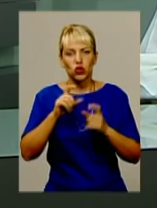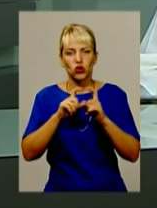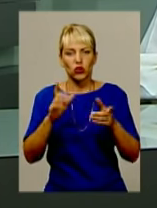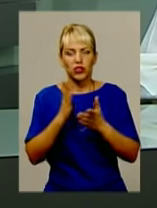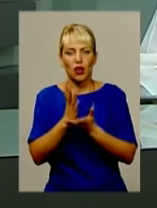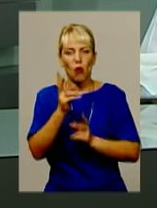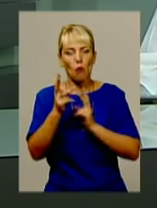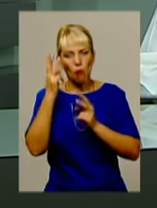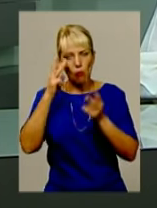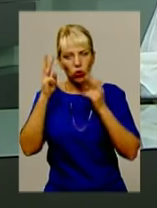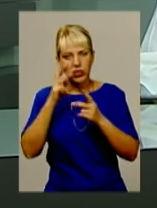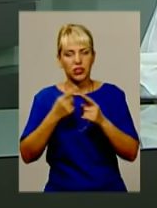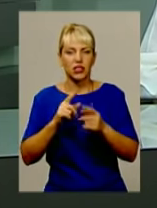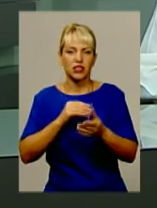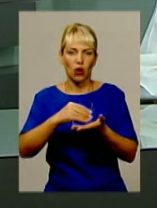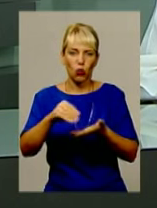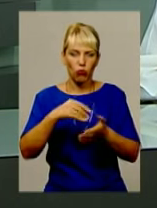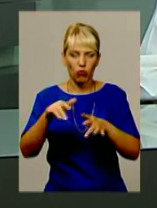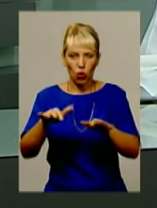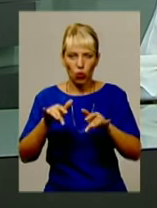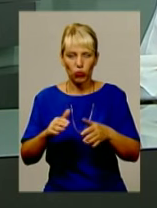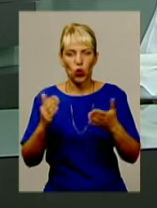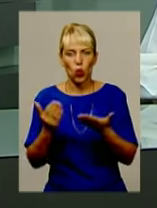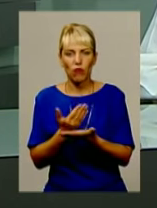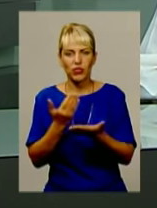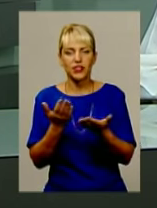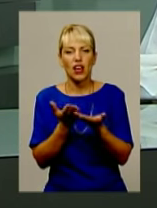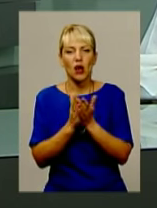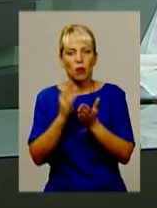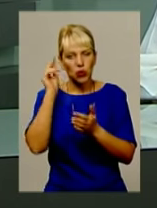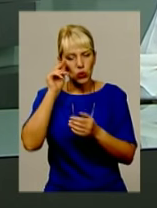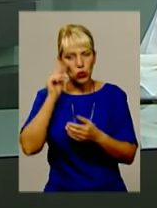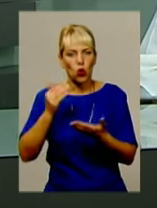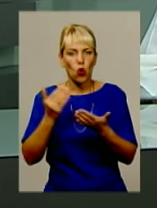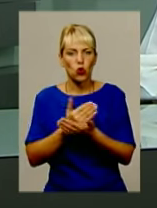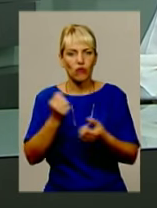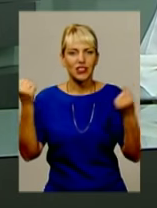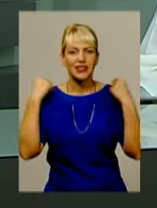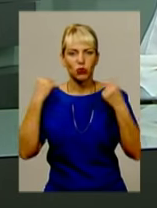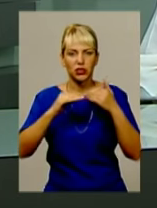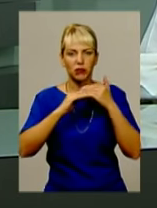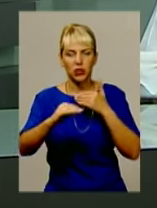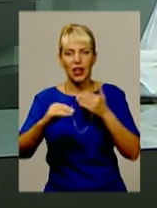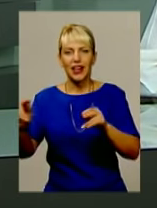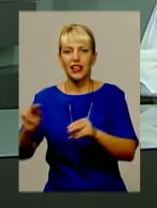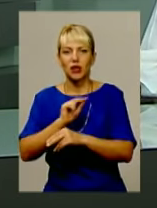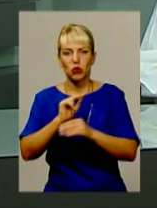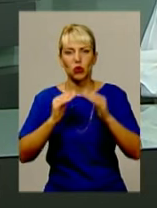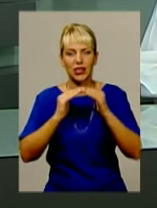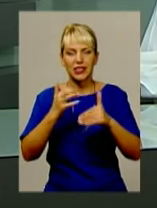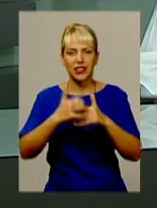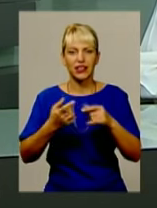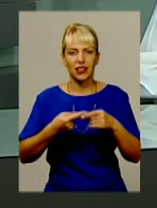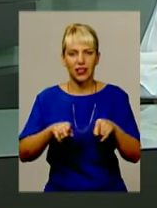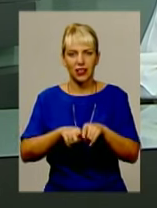модернізація. Закуковуються комп'ютери, новітні підручники, оновлюють спортивні майданчики та ремонтують приміщення. Серед таких